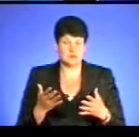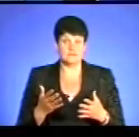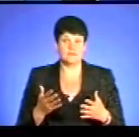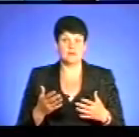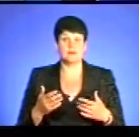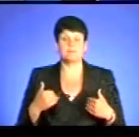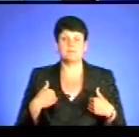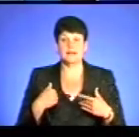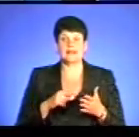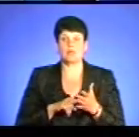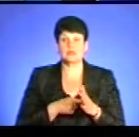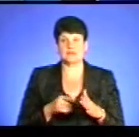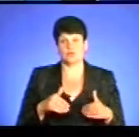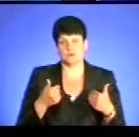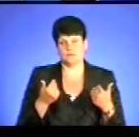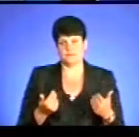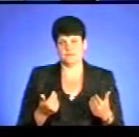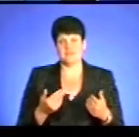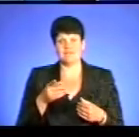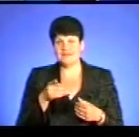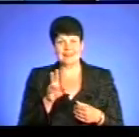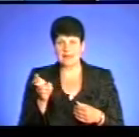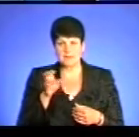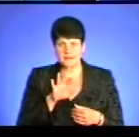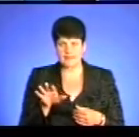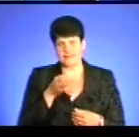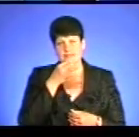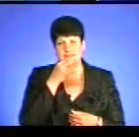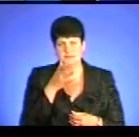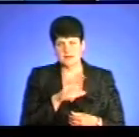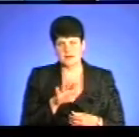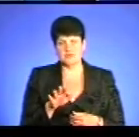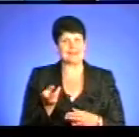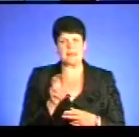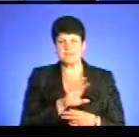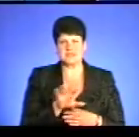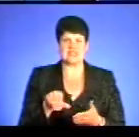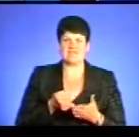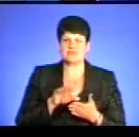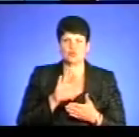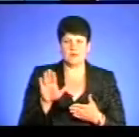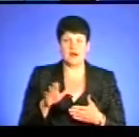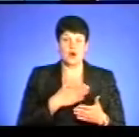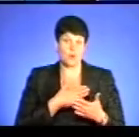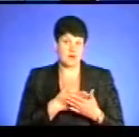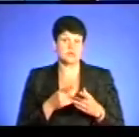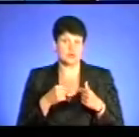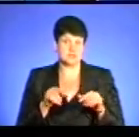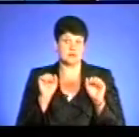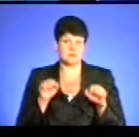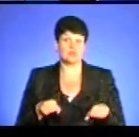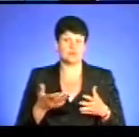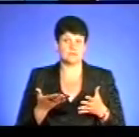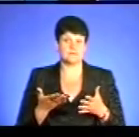наполегло рекомендували. Тобто, я думаю, що ви не прийдете і не скажете, не йдіть, не виступайте, а от громадські організації можуть прийти.